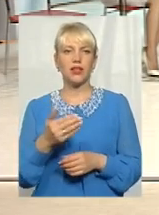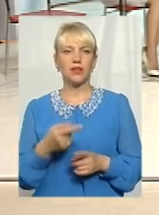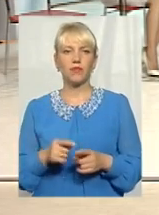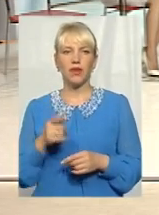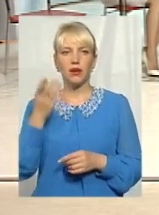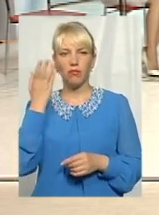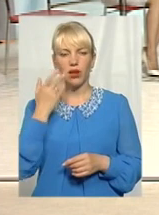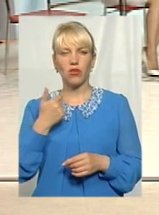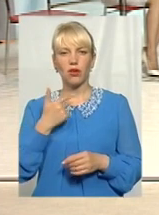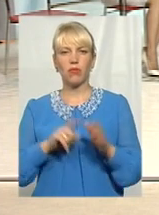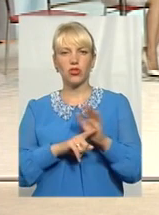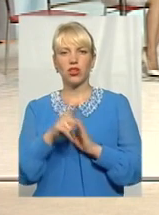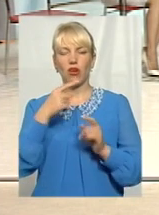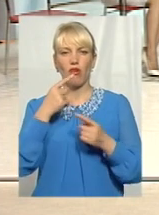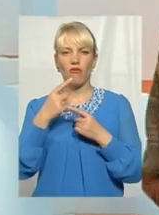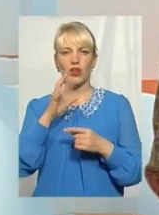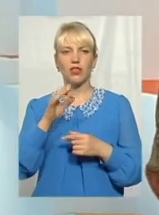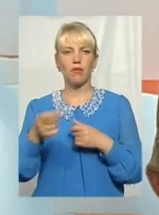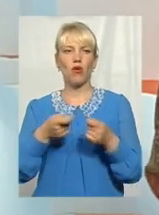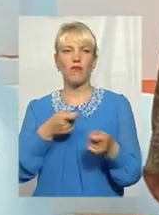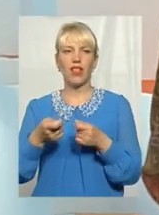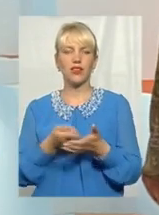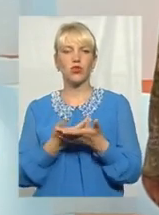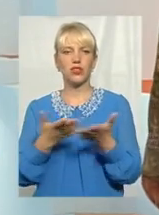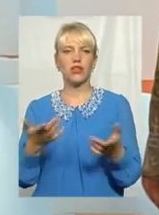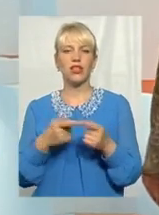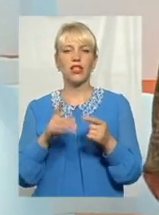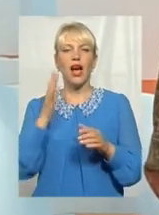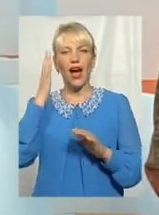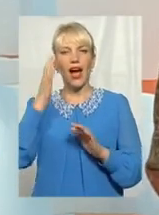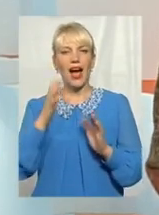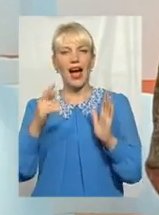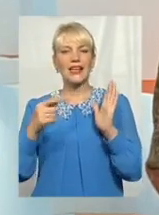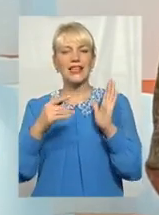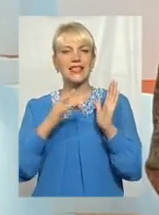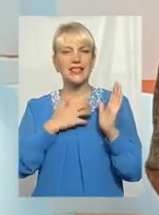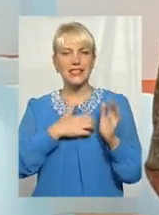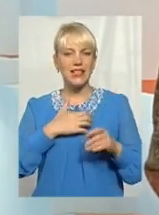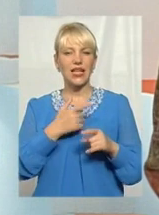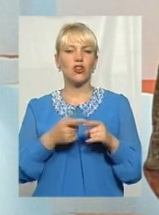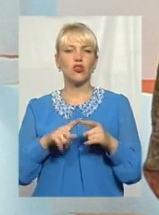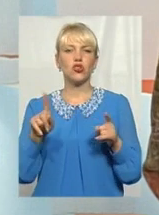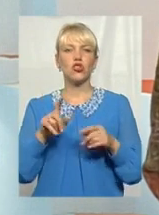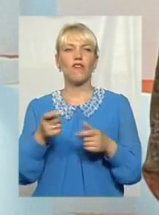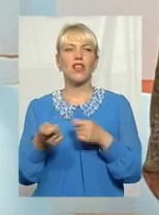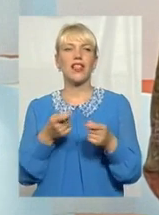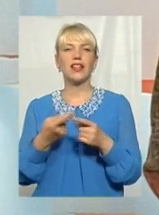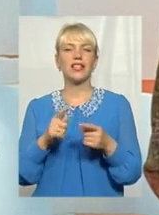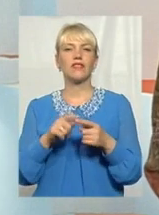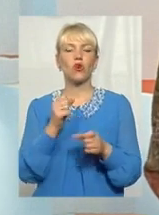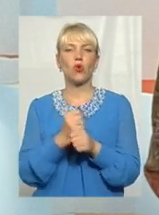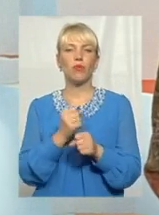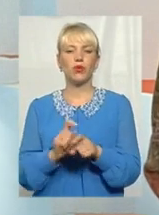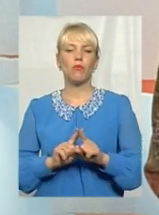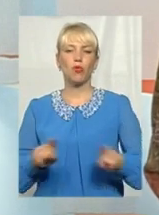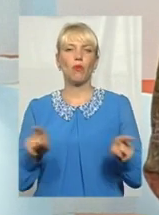почали говорити про владу і висвітлення, то, мабуть, акцент робиться на тому, що влада виконує таку пропагандистську функцію. І